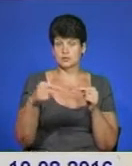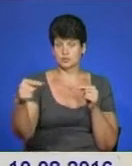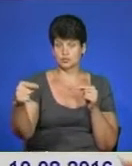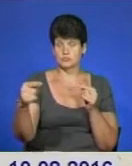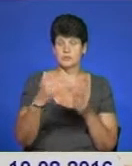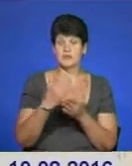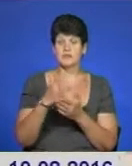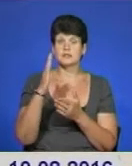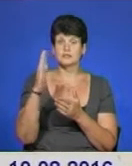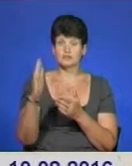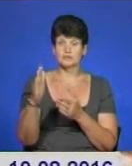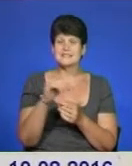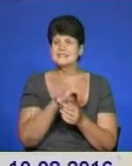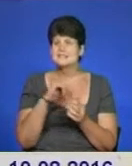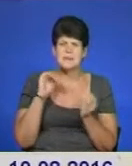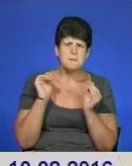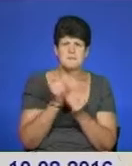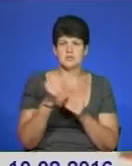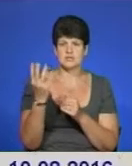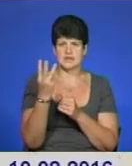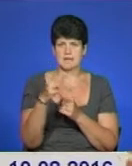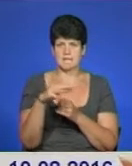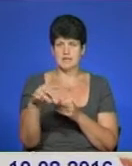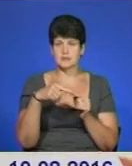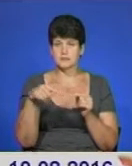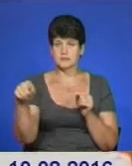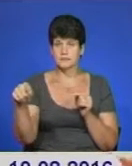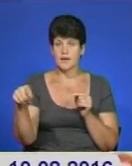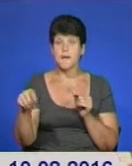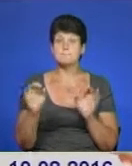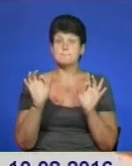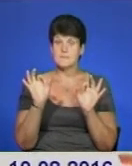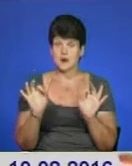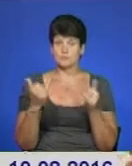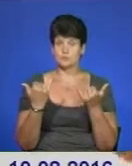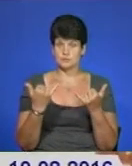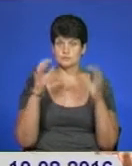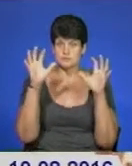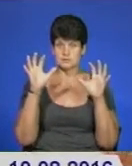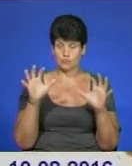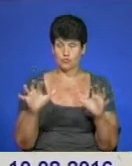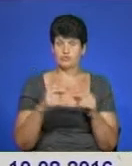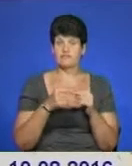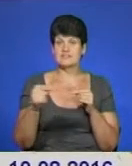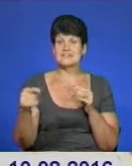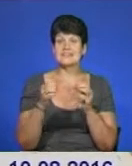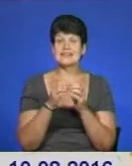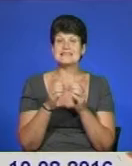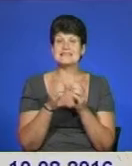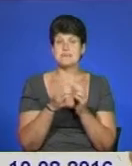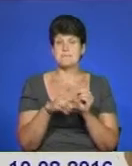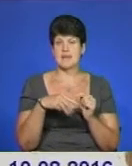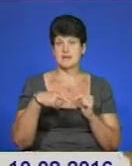по мінімуму 3 метри, а по правильному, по теперішньому закону, має бути відстань 10 метрів.